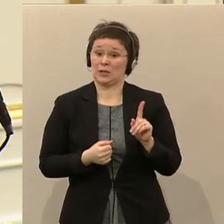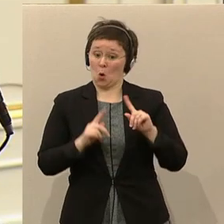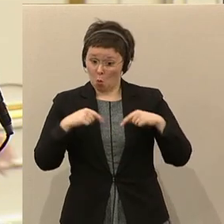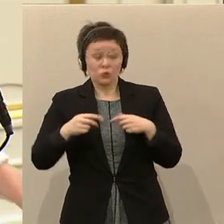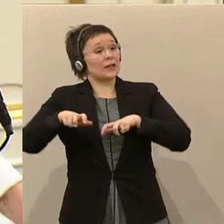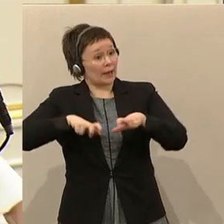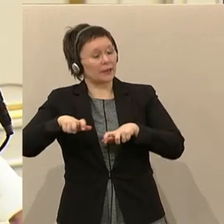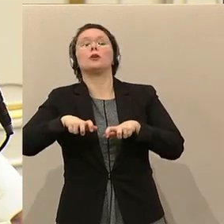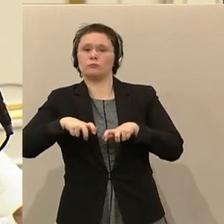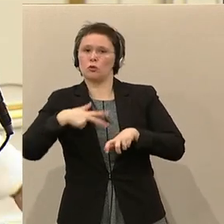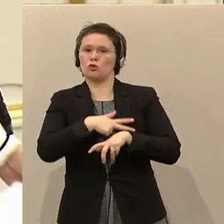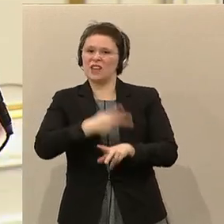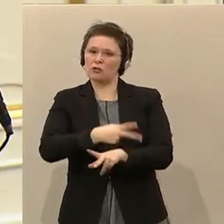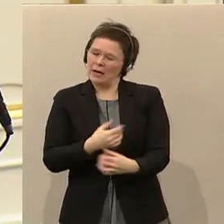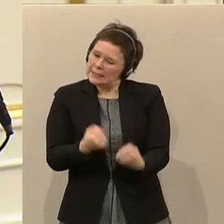Sozialstaat.